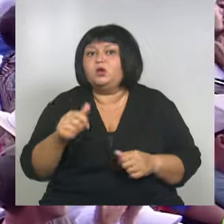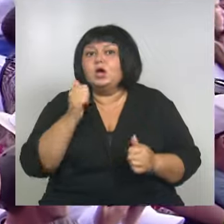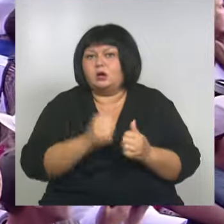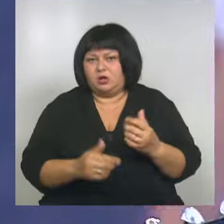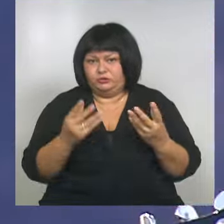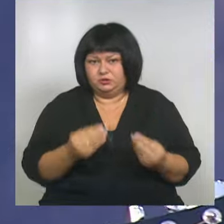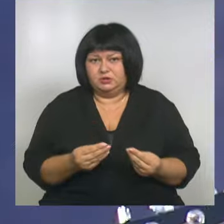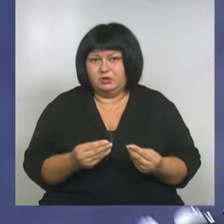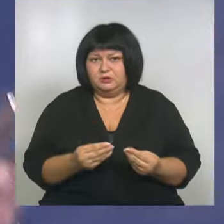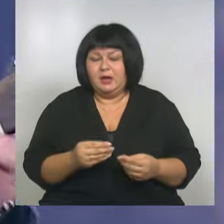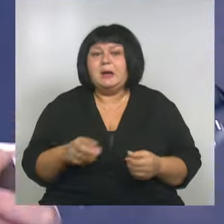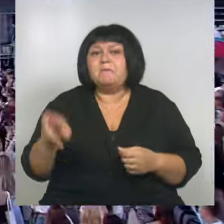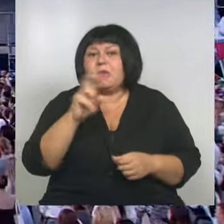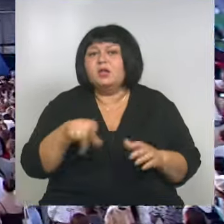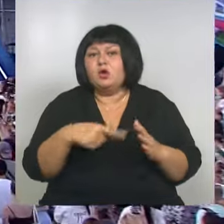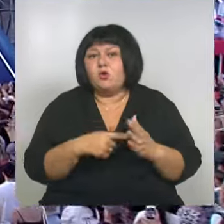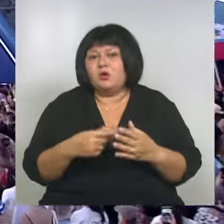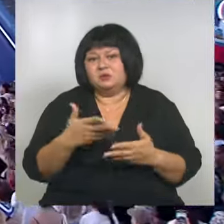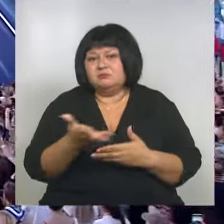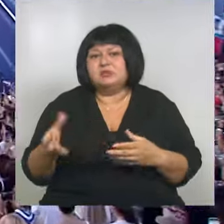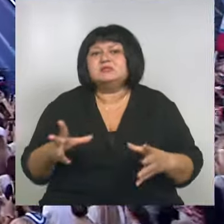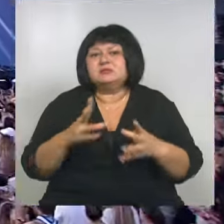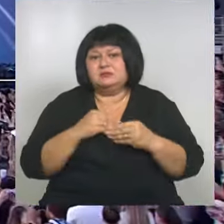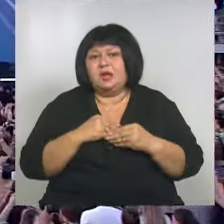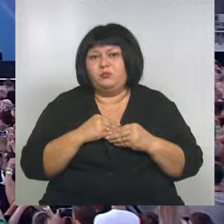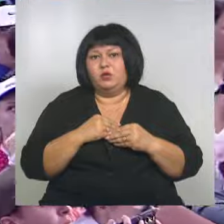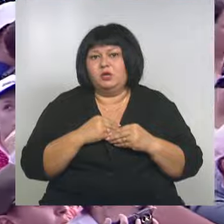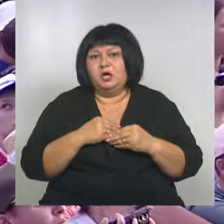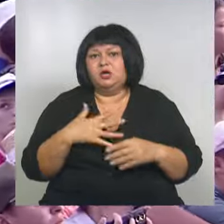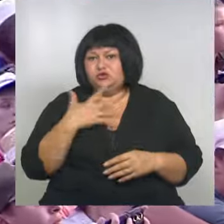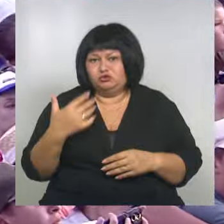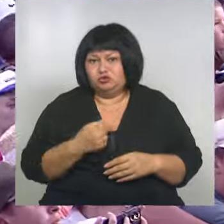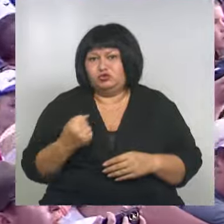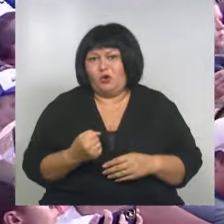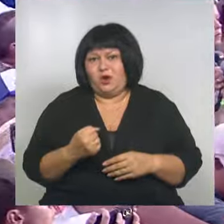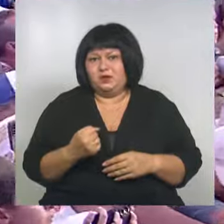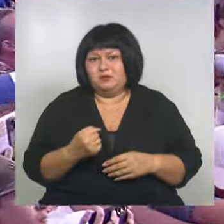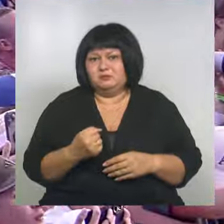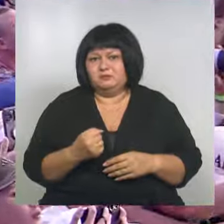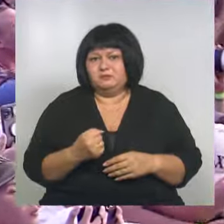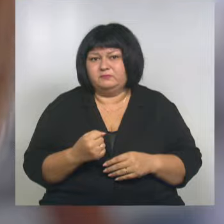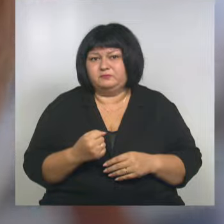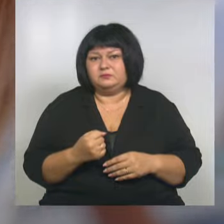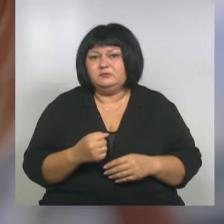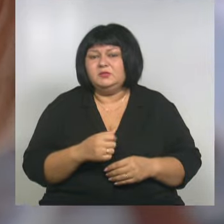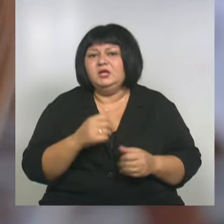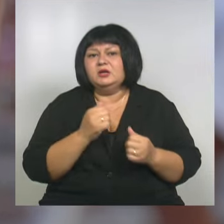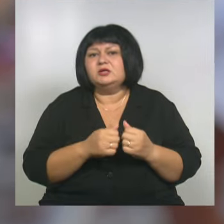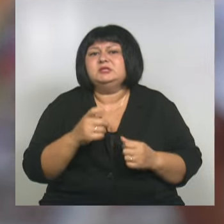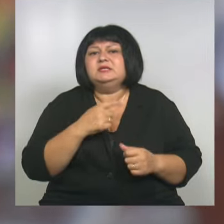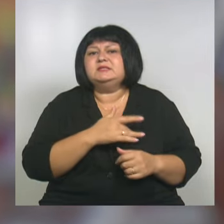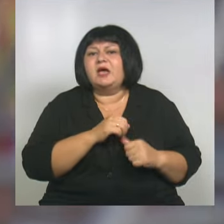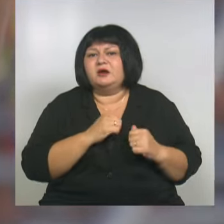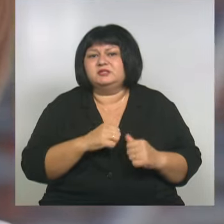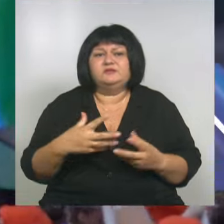Белый город мы с собой, стой, стой, каждым сердцем всей